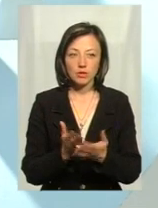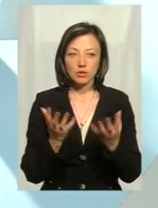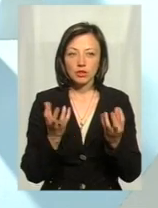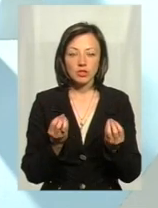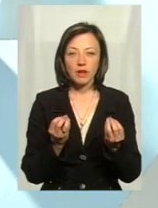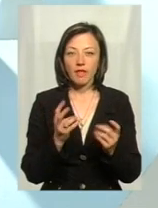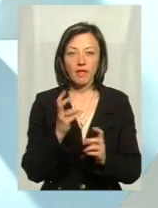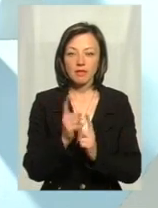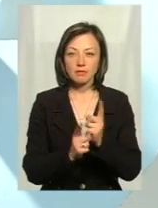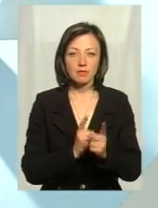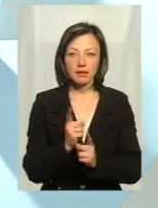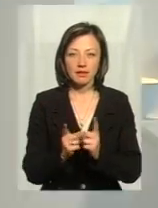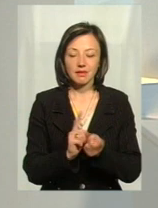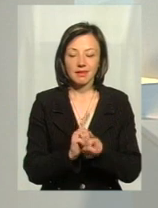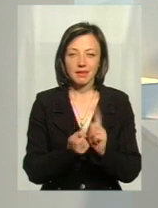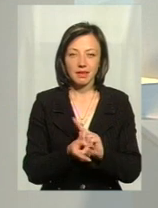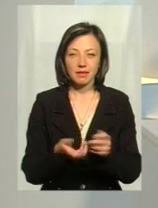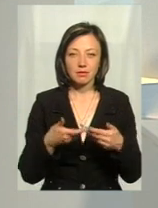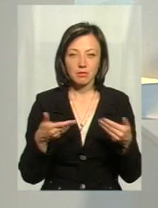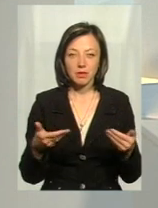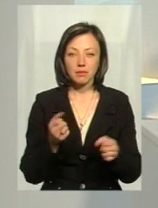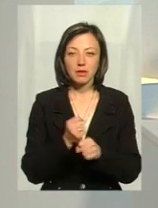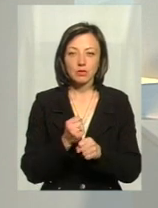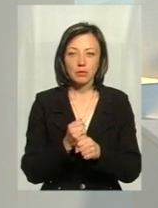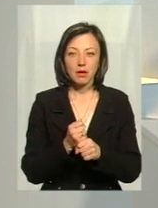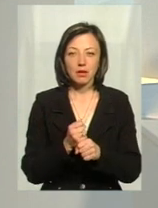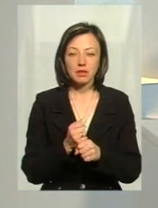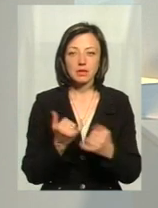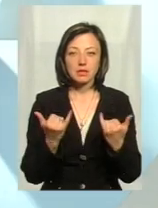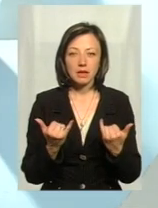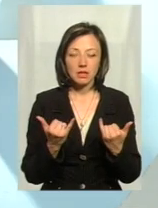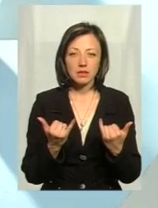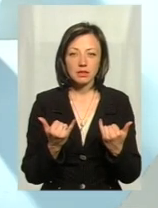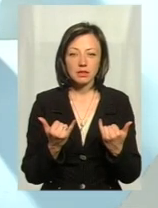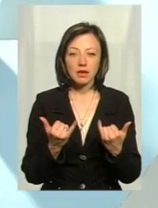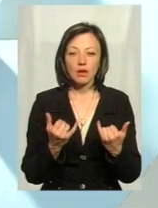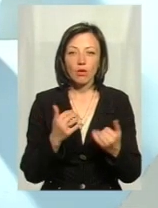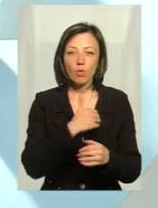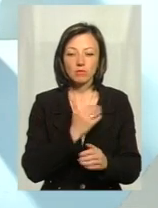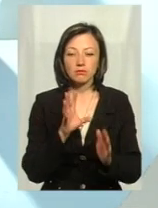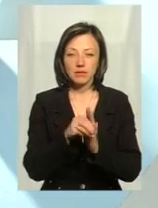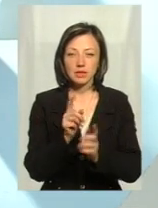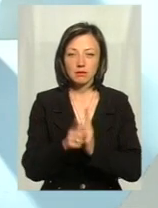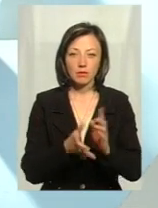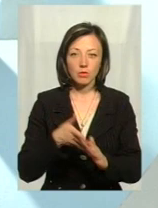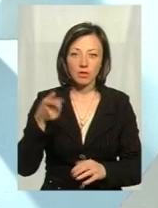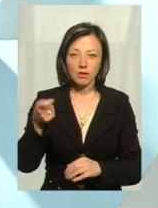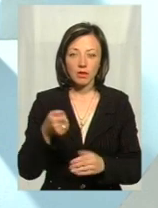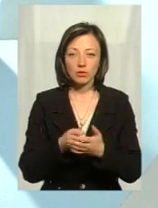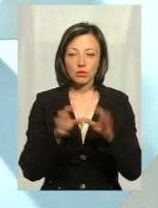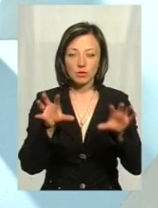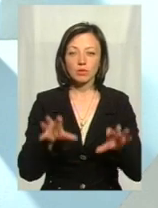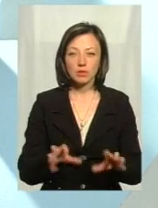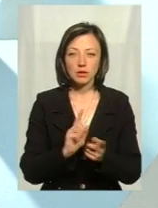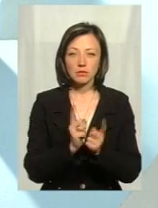не змінилось. В комплексі ми працюємо, зараз напрацьовується ряд змін, які ми будемо подавати і до законодавства